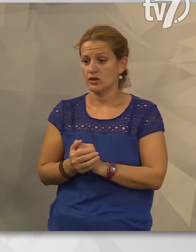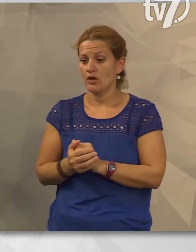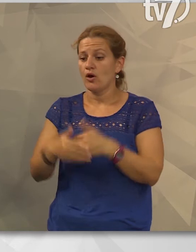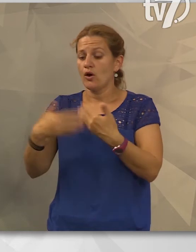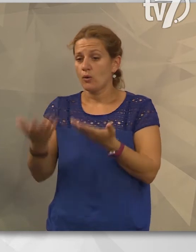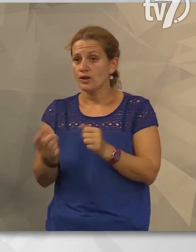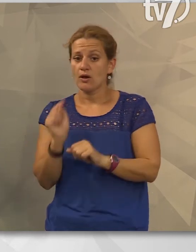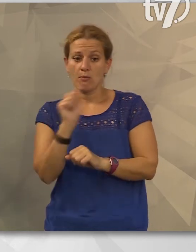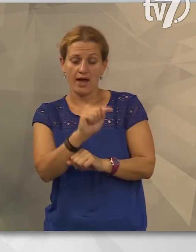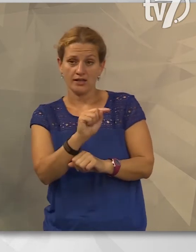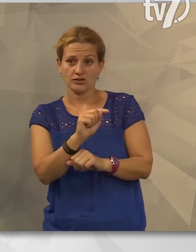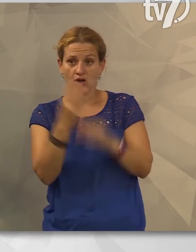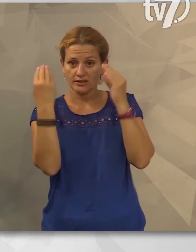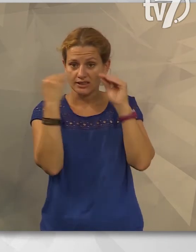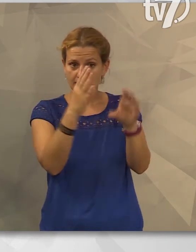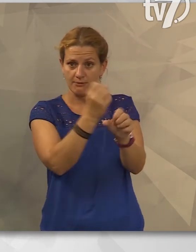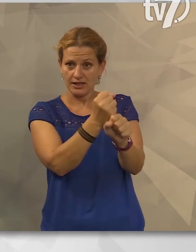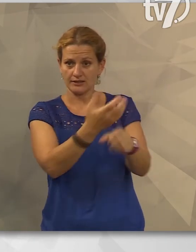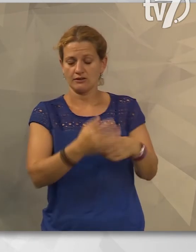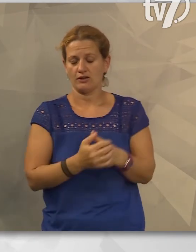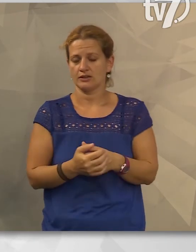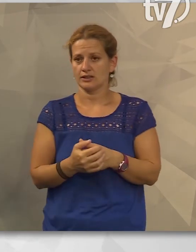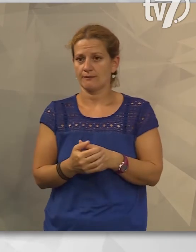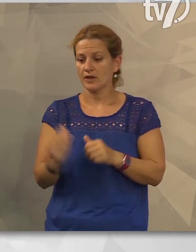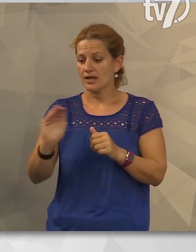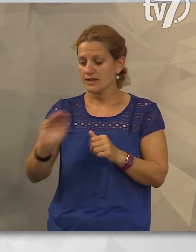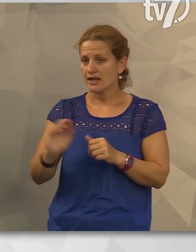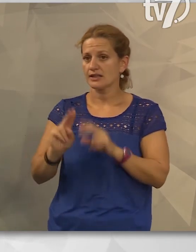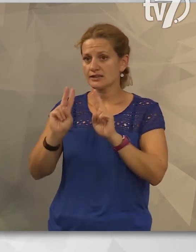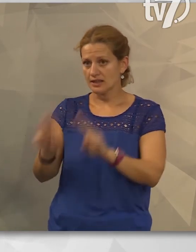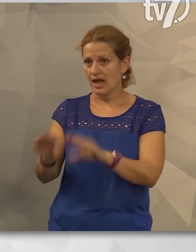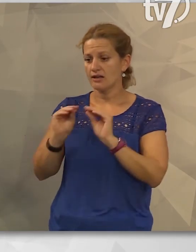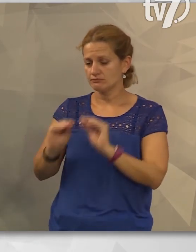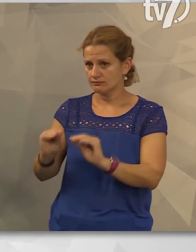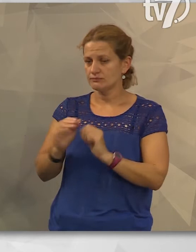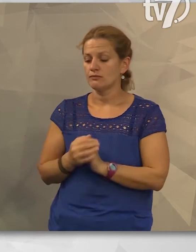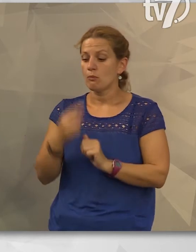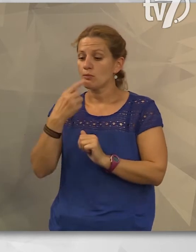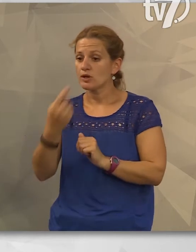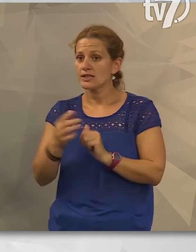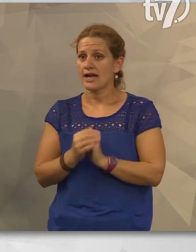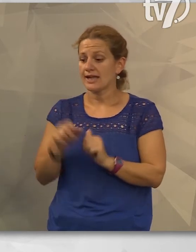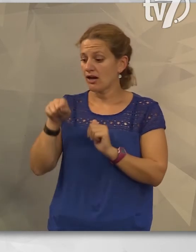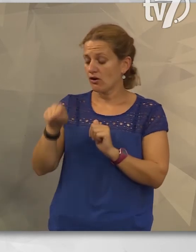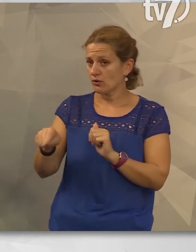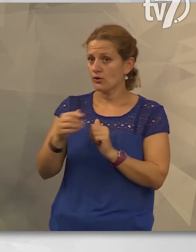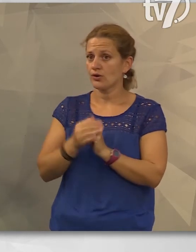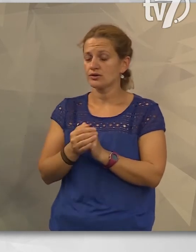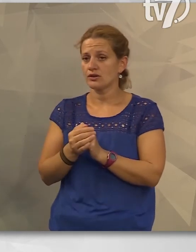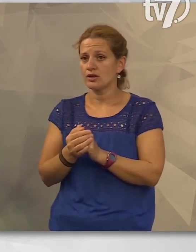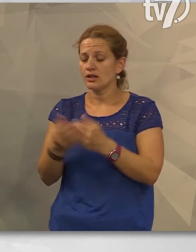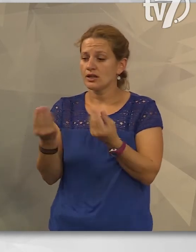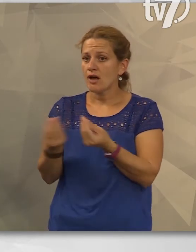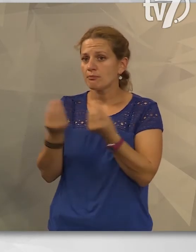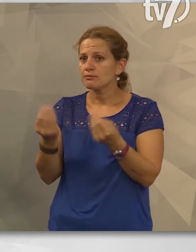ilyen szempontból is tartsák tészteletben. Másrészt a gyerekeinket arra is meg kell tanítani, hogy mondják el, ha őt érik ilyen